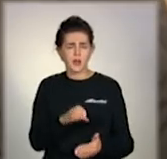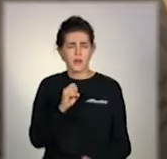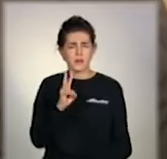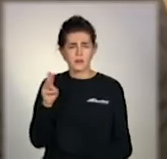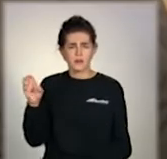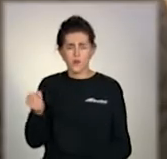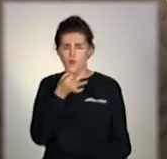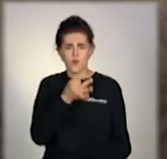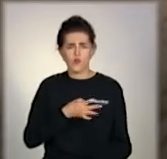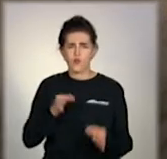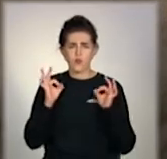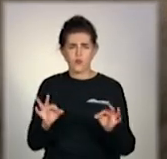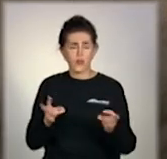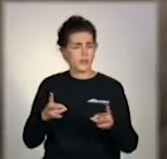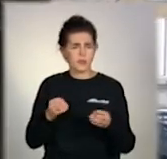не отримали.